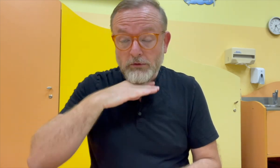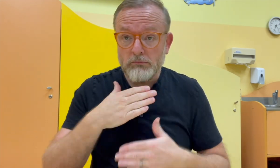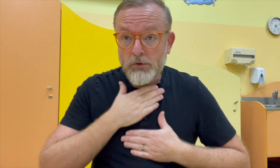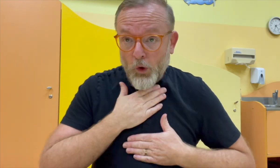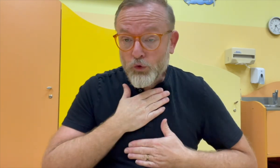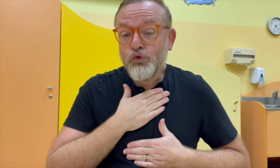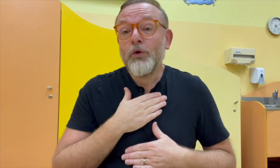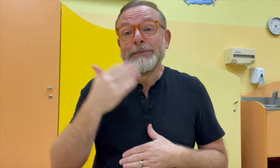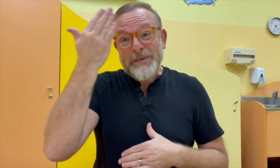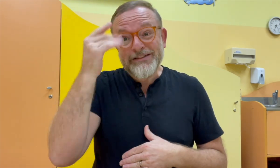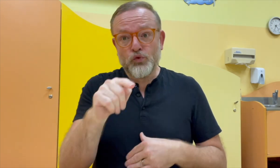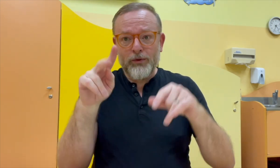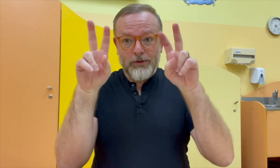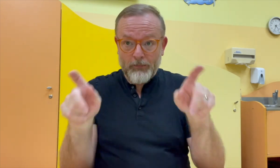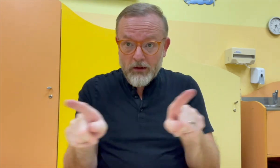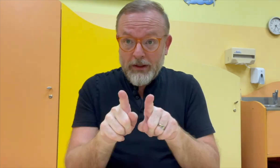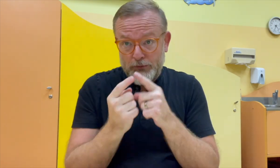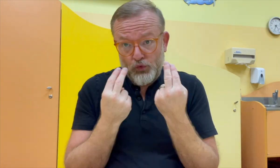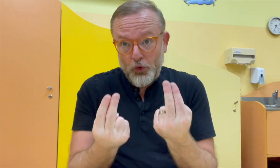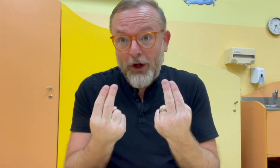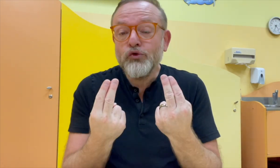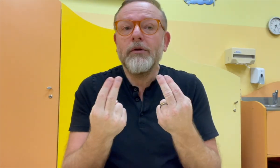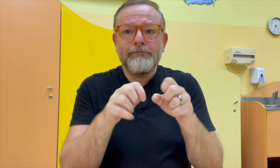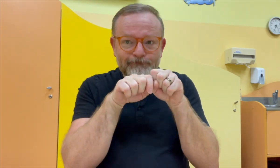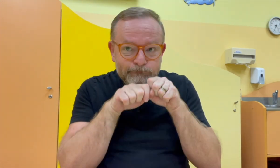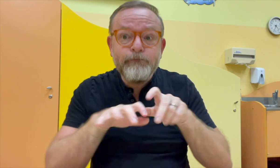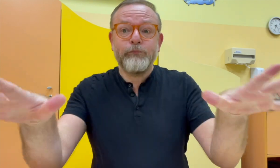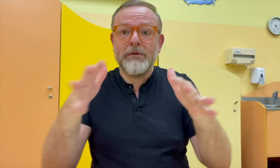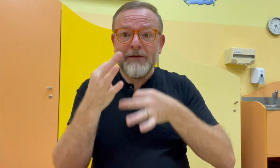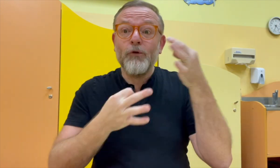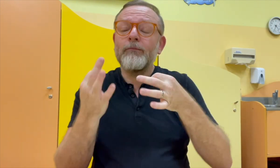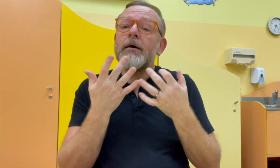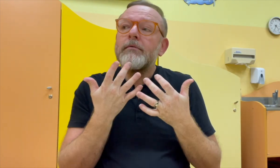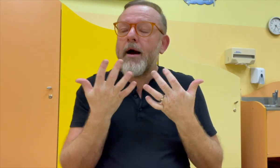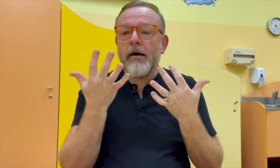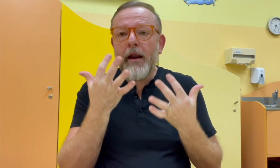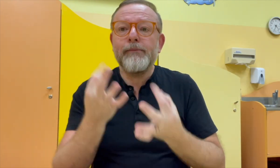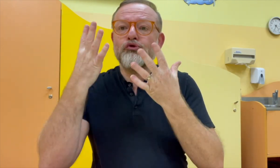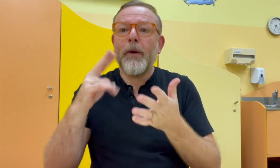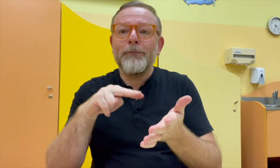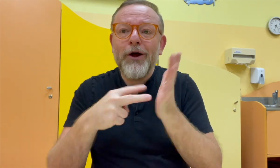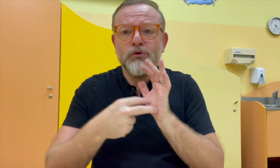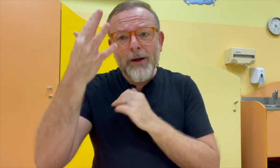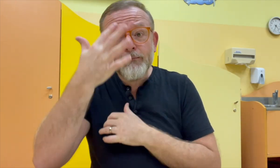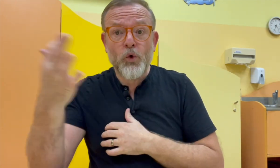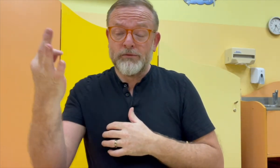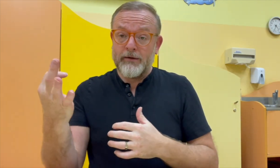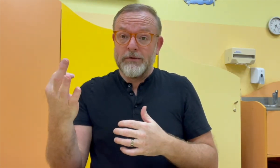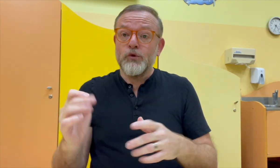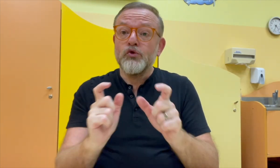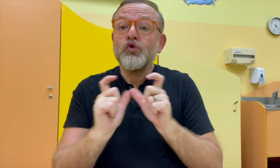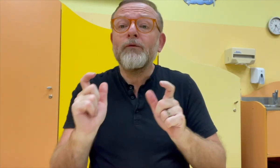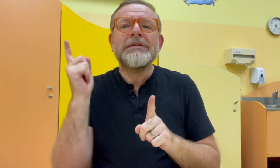toho, kolik se vás dnes přihlásilo. Je vás hodně přes stovku, což je vlastně vědět, že toto téma je důležité. A i pro nás je